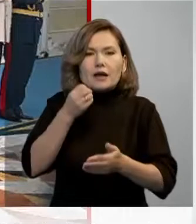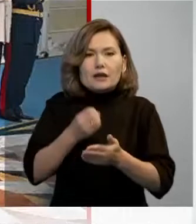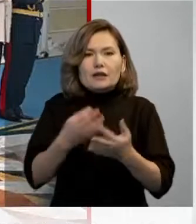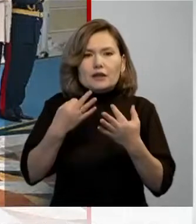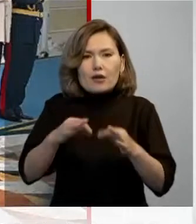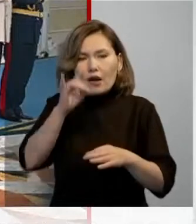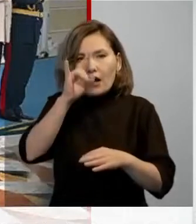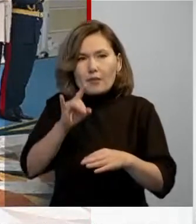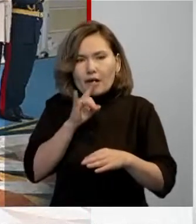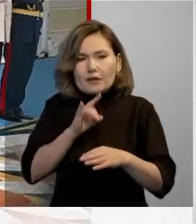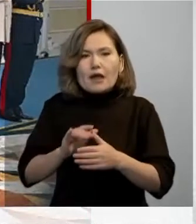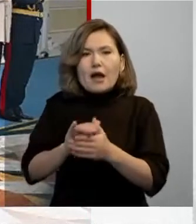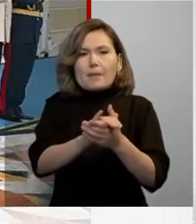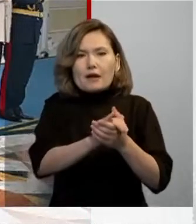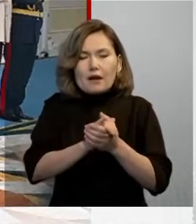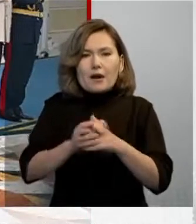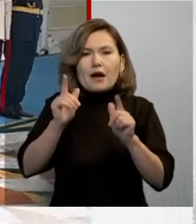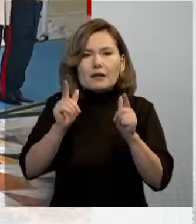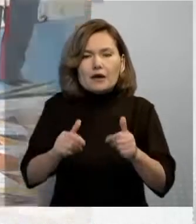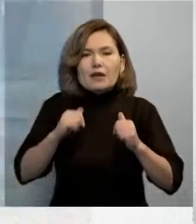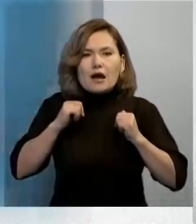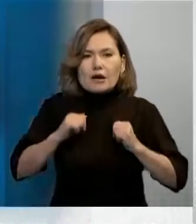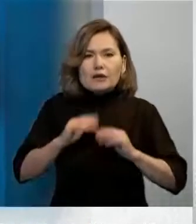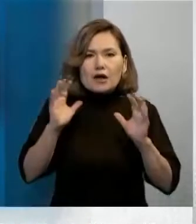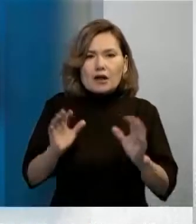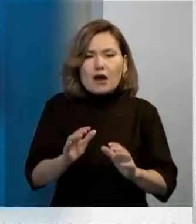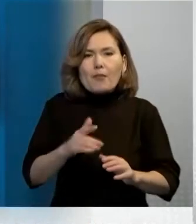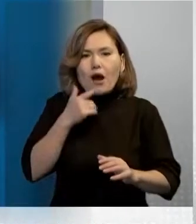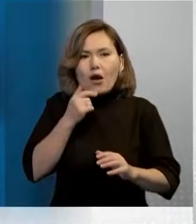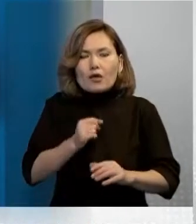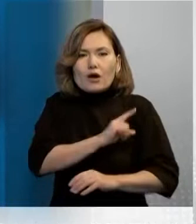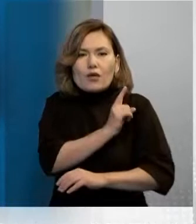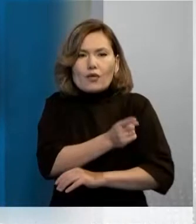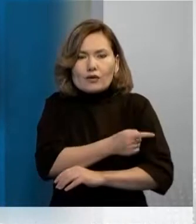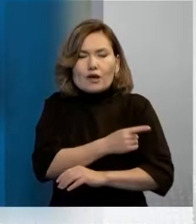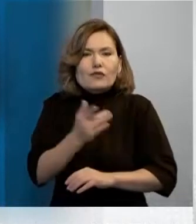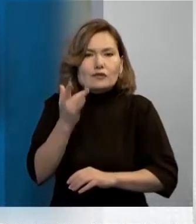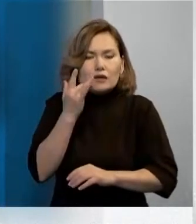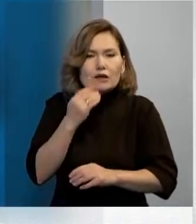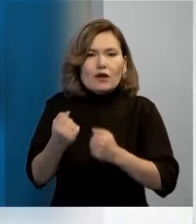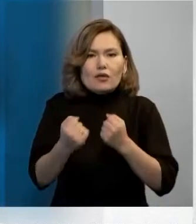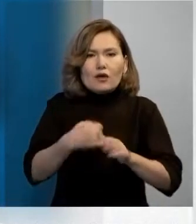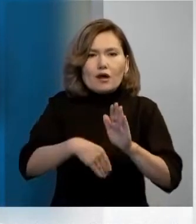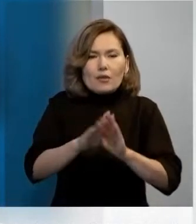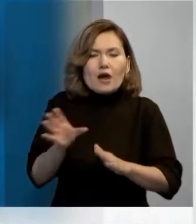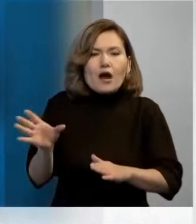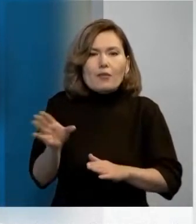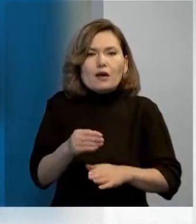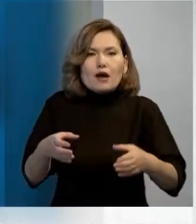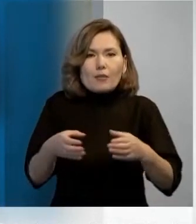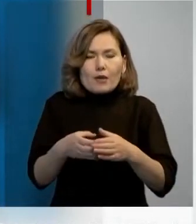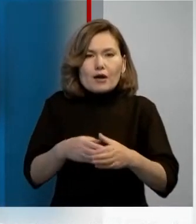тәуелсіздігімізді. Елдегі бейбетшілік пен келісінді сақтау үшін қорғаны сәлеуетімізді дәйекті түрден ғайтып, бөкіл күштік